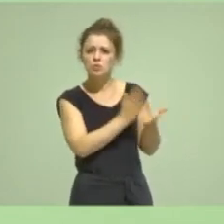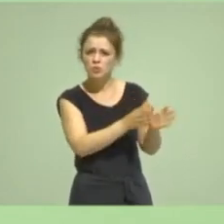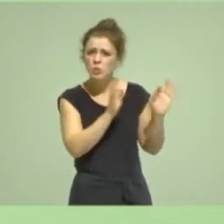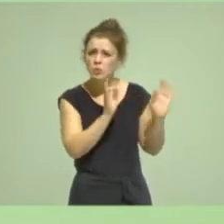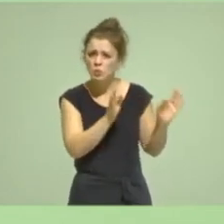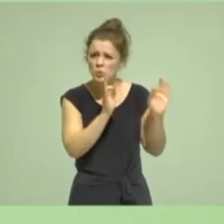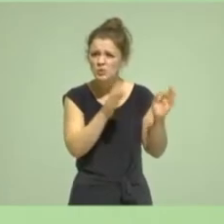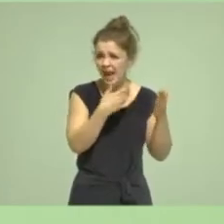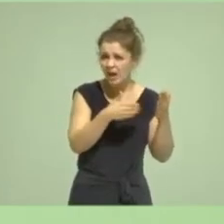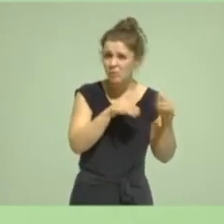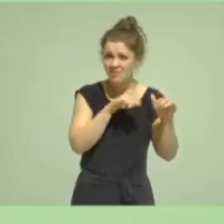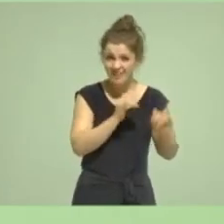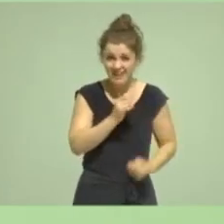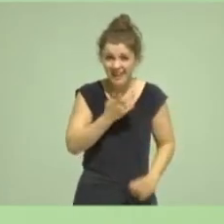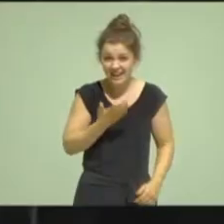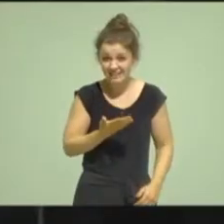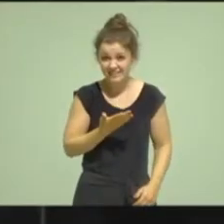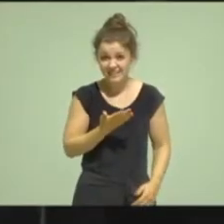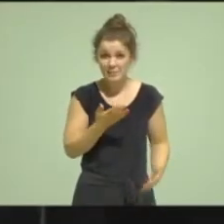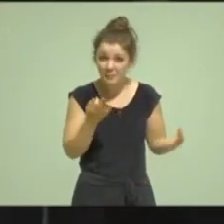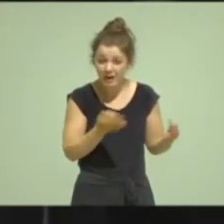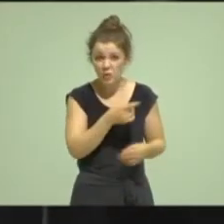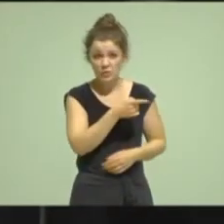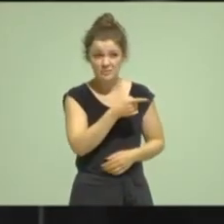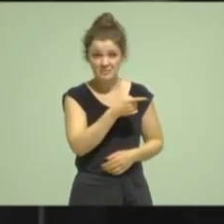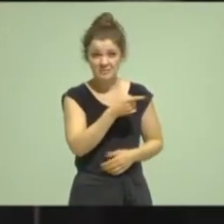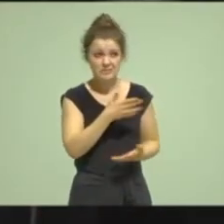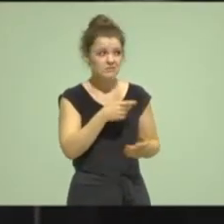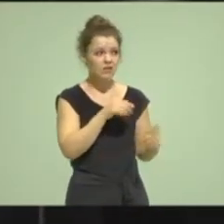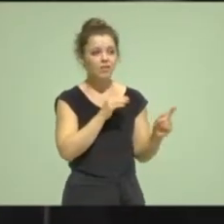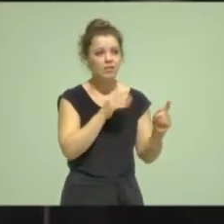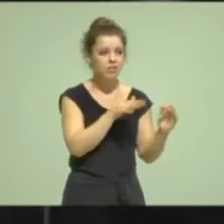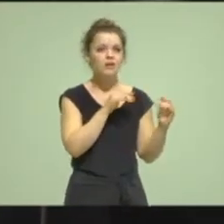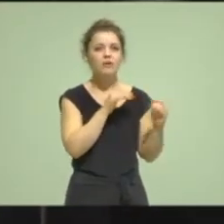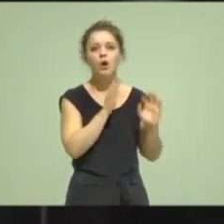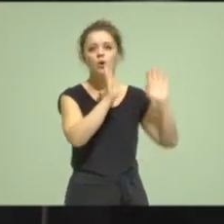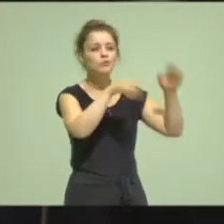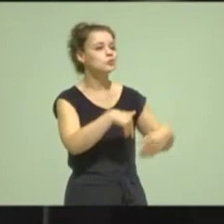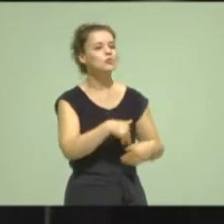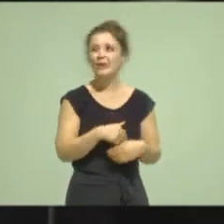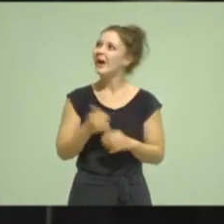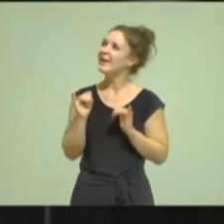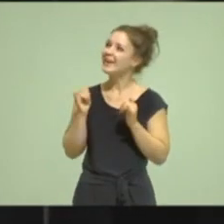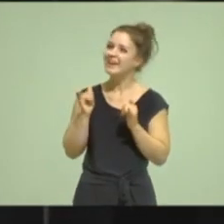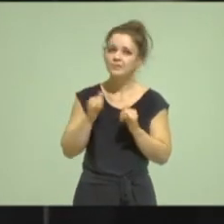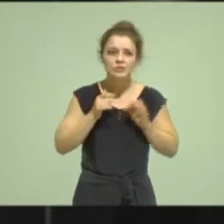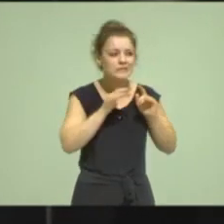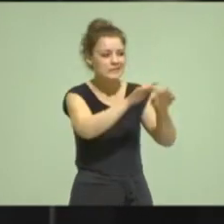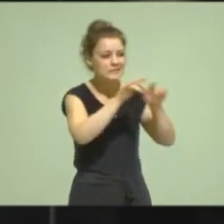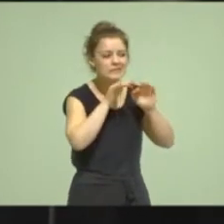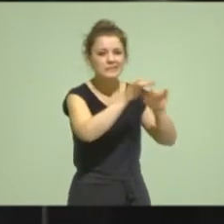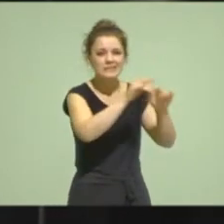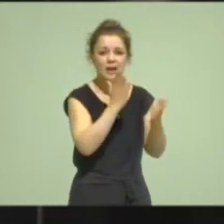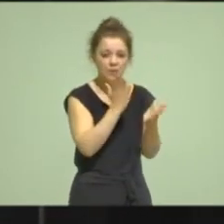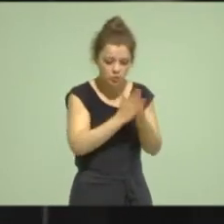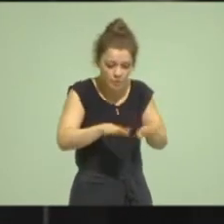auch anhalten brauchen wird in einer möglichen Koalition. Aber wir haben einen Grundstock gelegt, weil wir